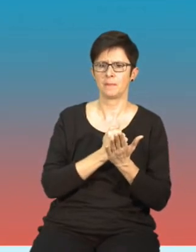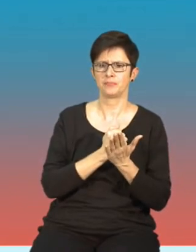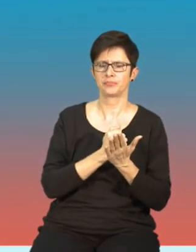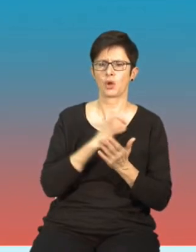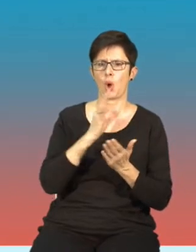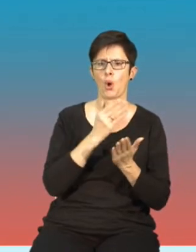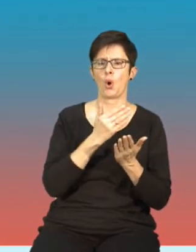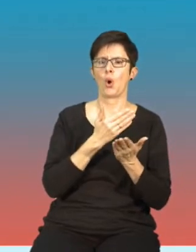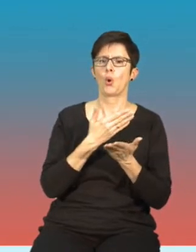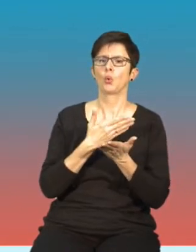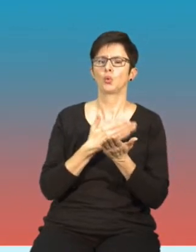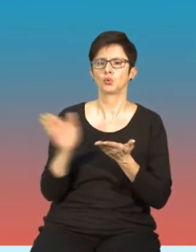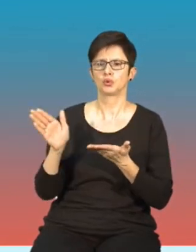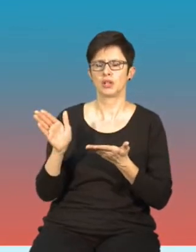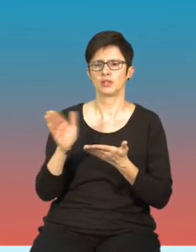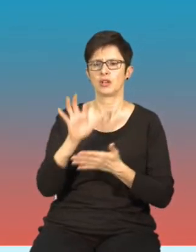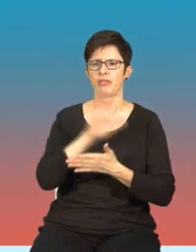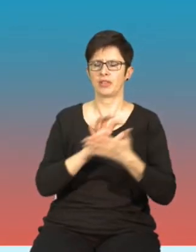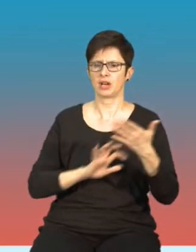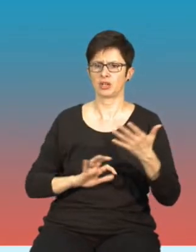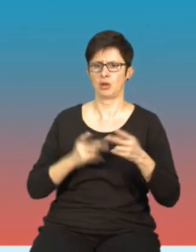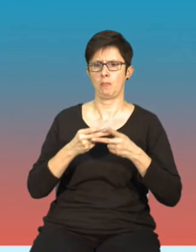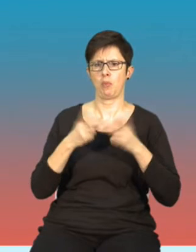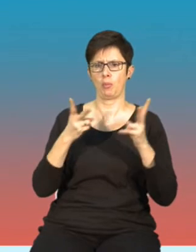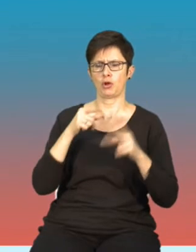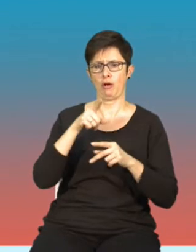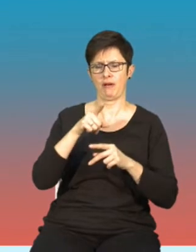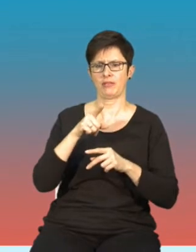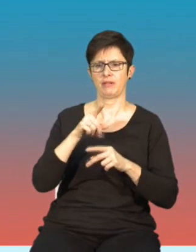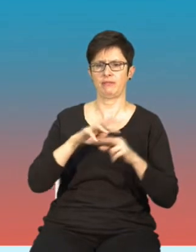usuwania treści publikowanych w internecie.